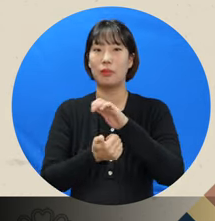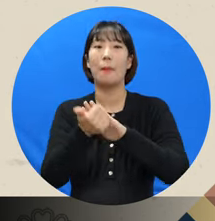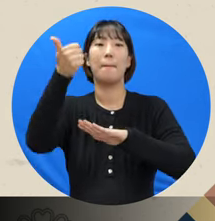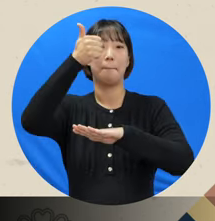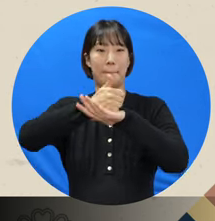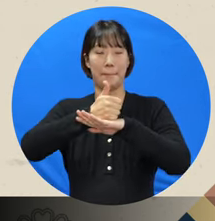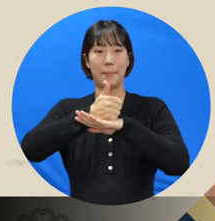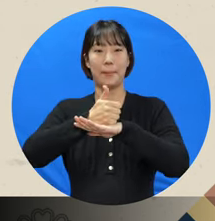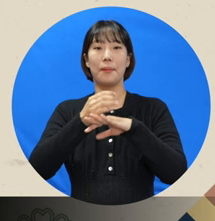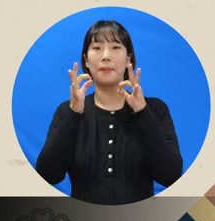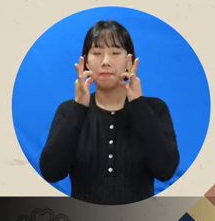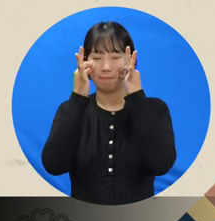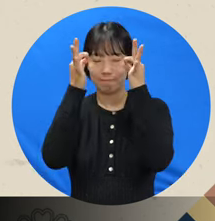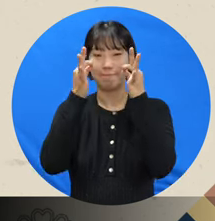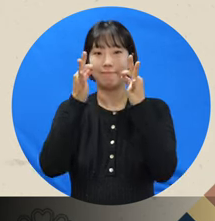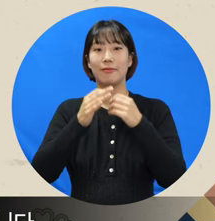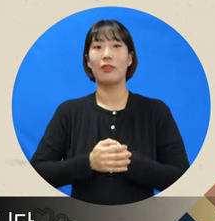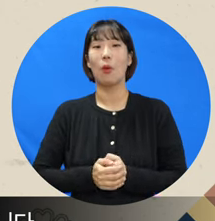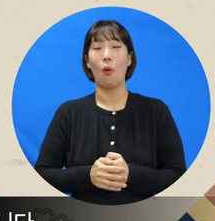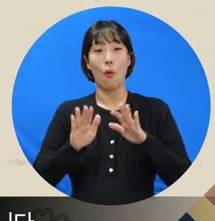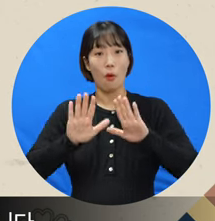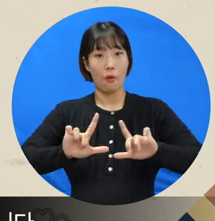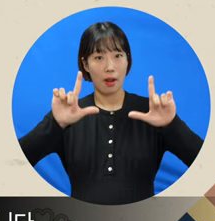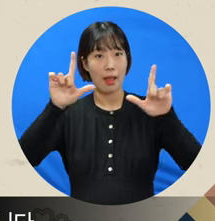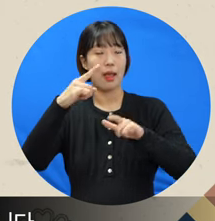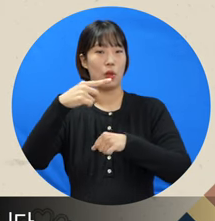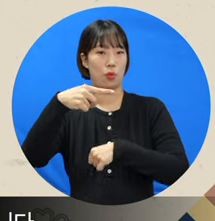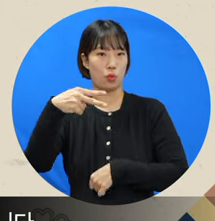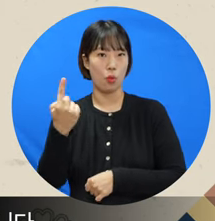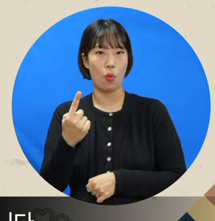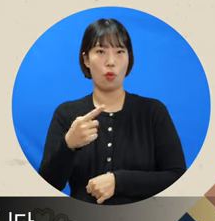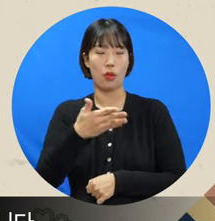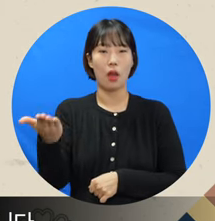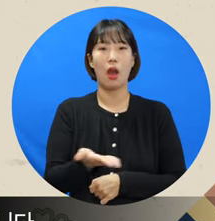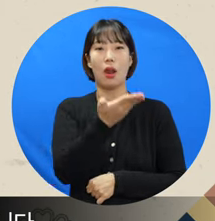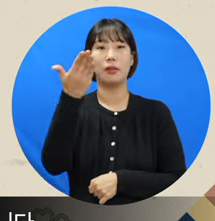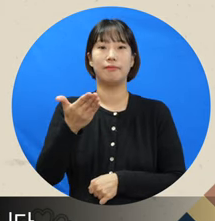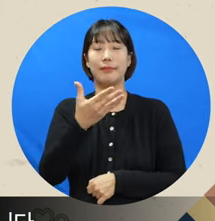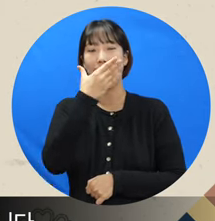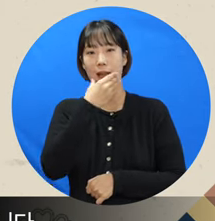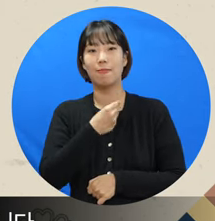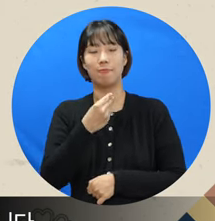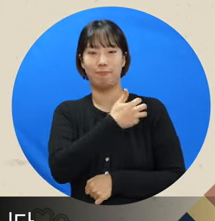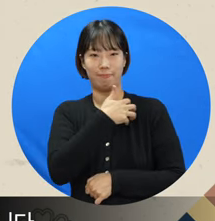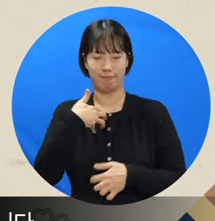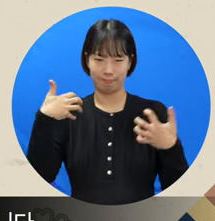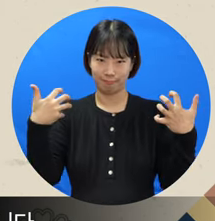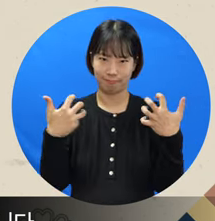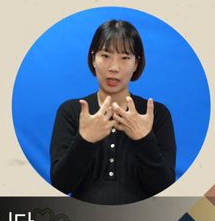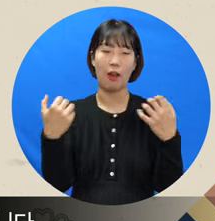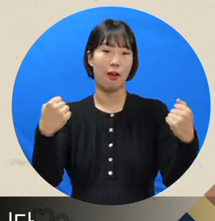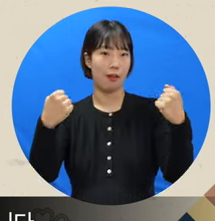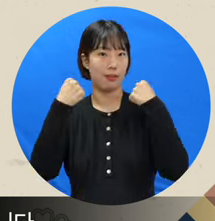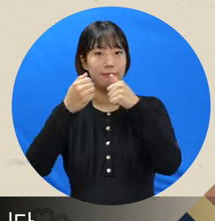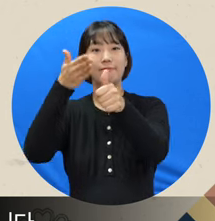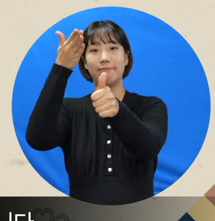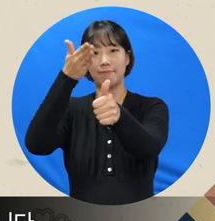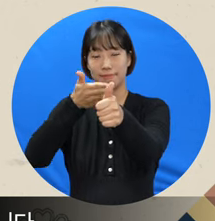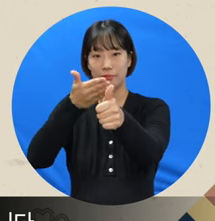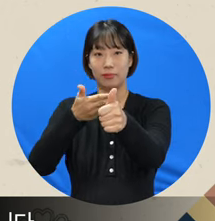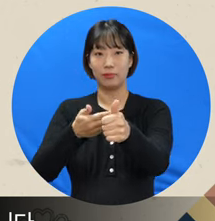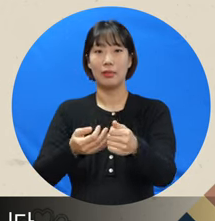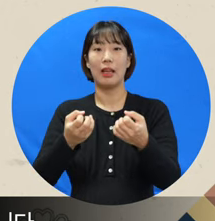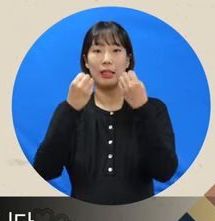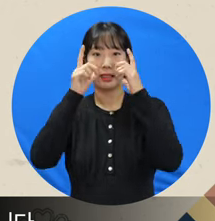열어가겠습니다. 올 한해에도 시민 여러분의 가정에 마음복이 가득하시고 늘 건강하시기를 기원합니다.